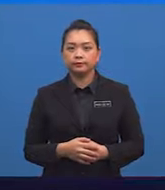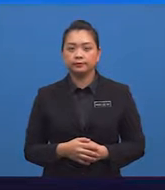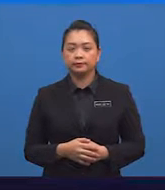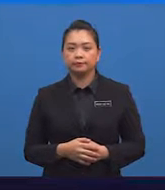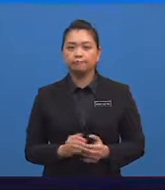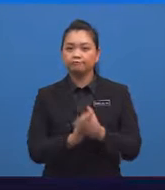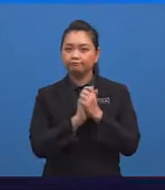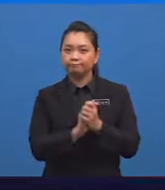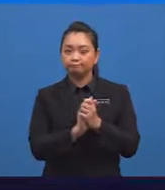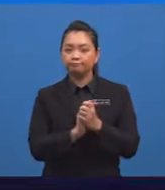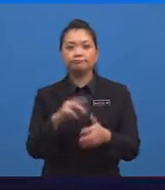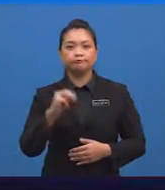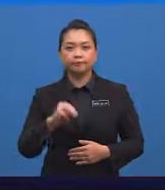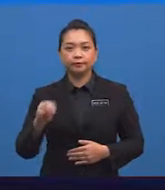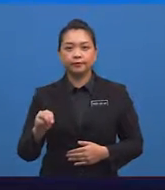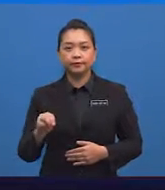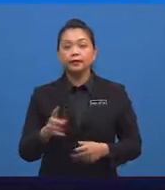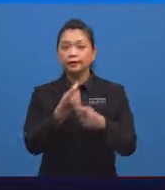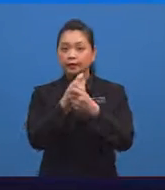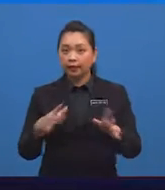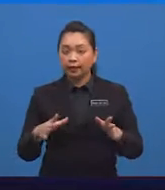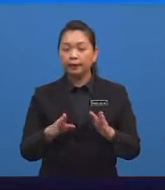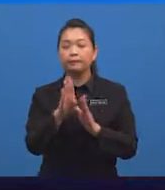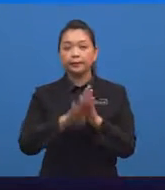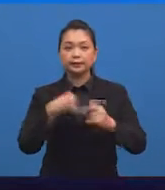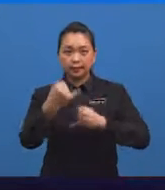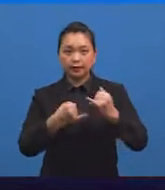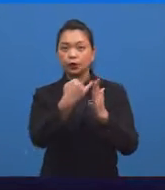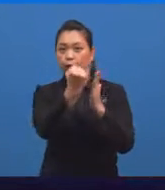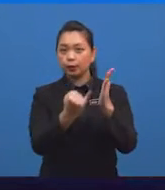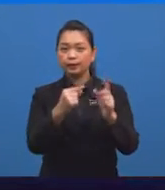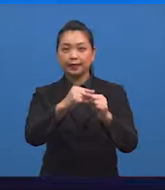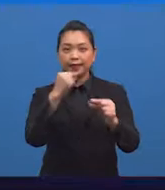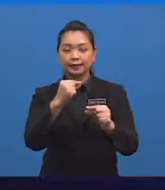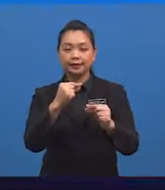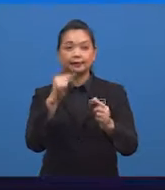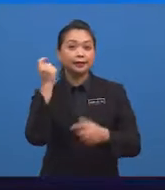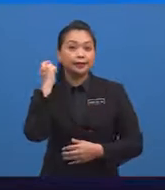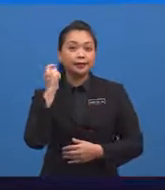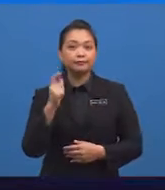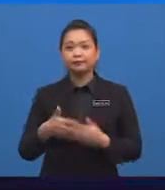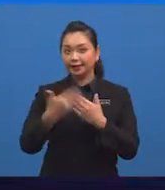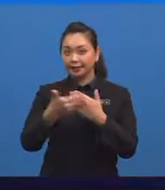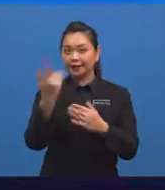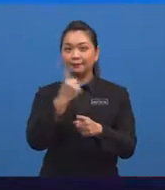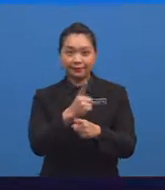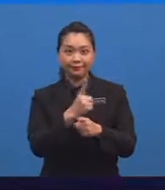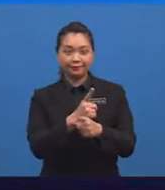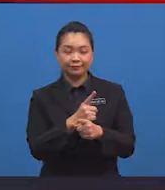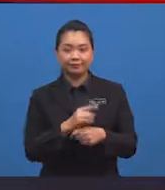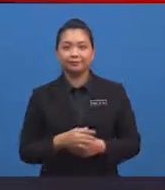Tahniah! Murid-murid telah berjaya melukis garis rentas lintang Senang kan cikgu ju?